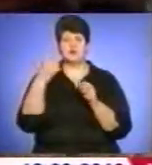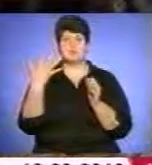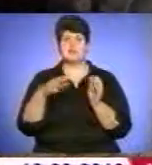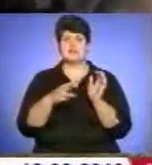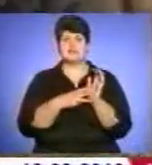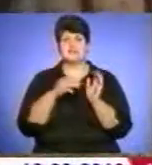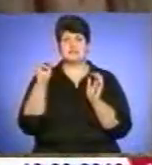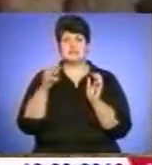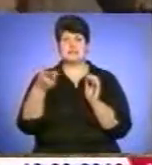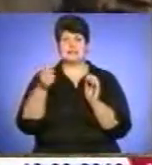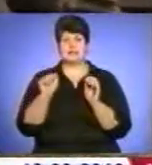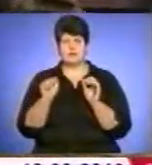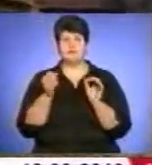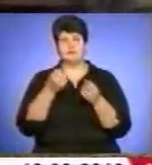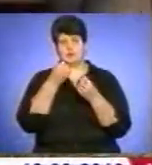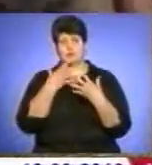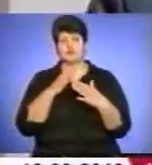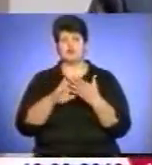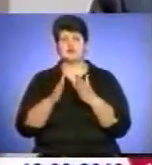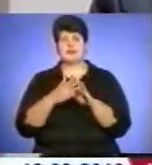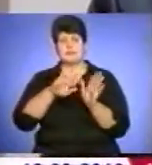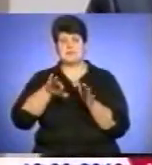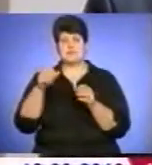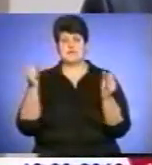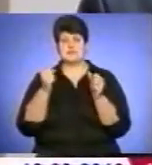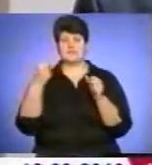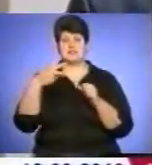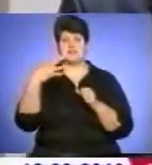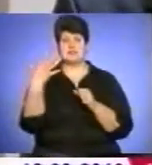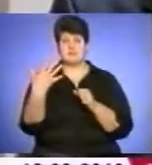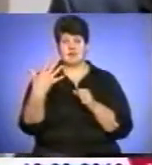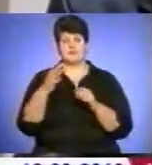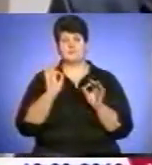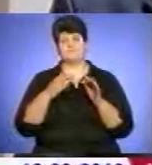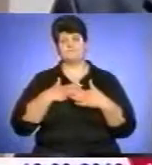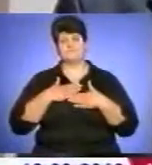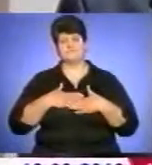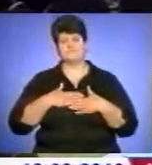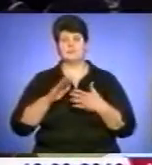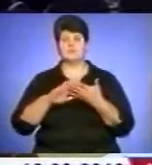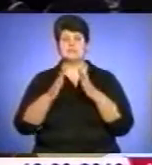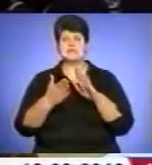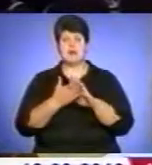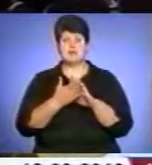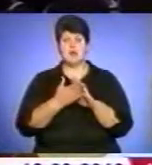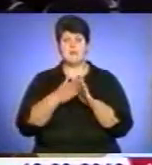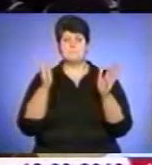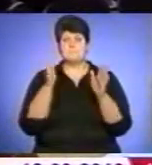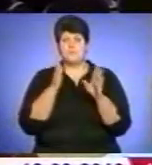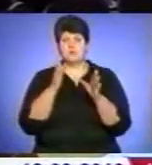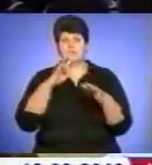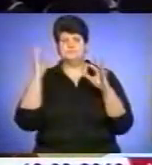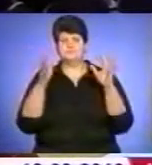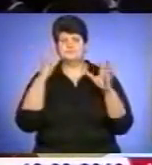гектарів у доброму стані після зими, 25% у задовільному стані. Та погода лютує, тож про